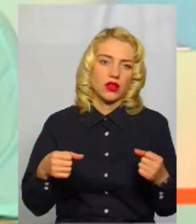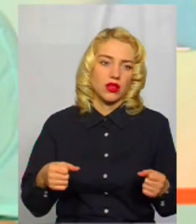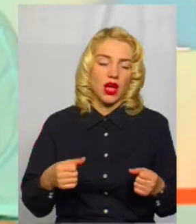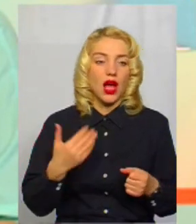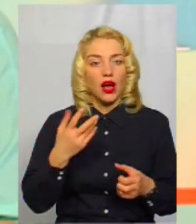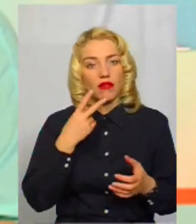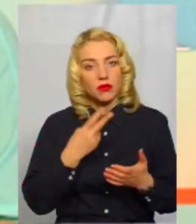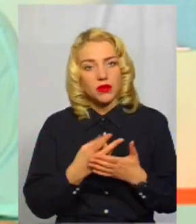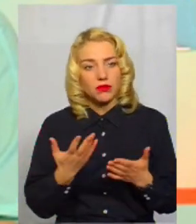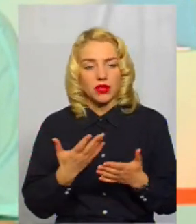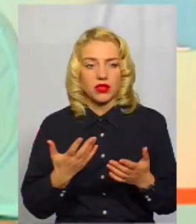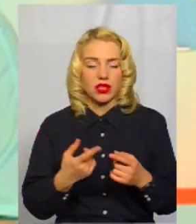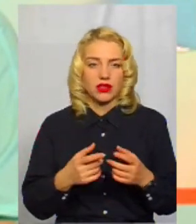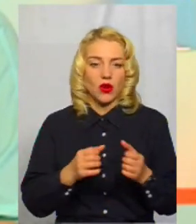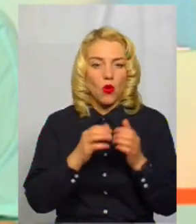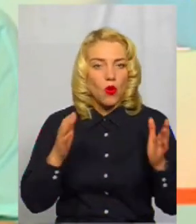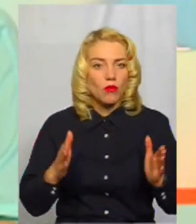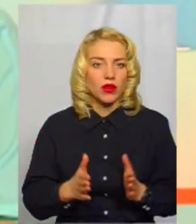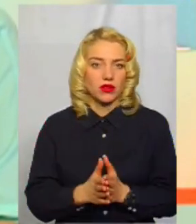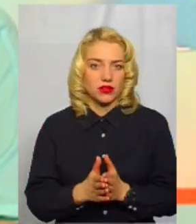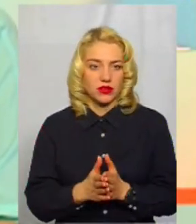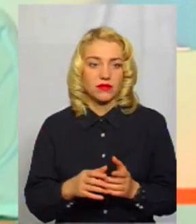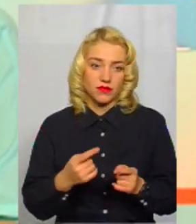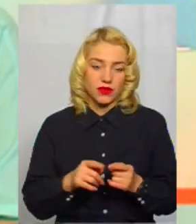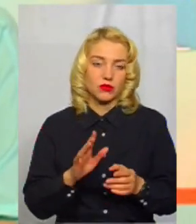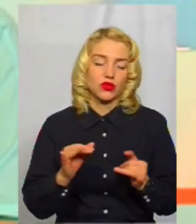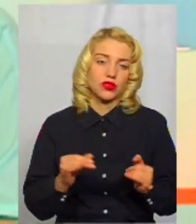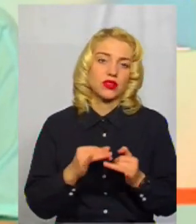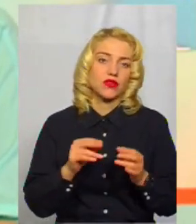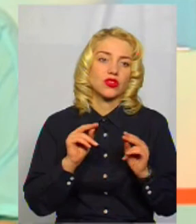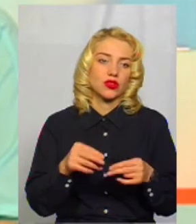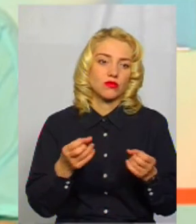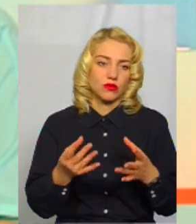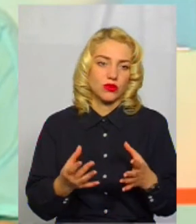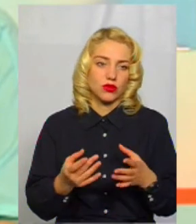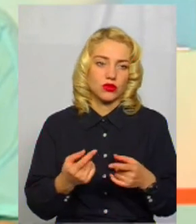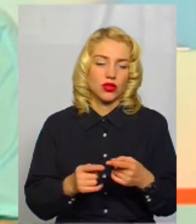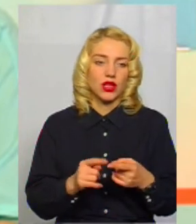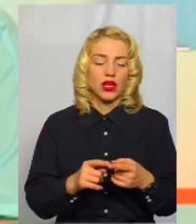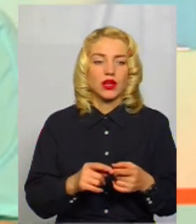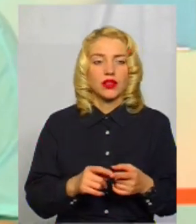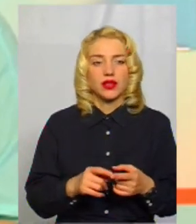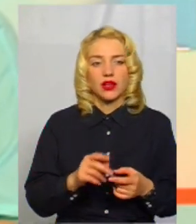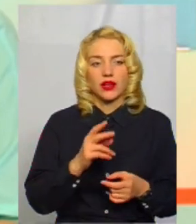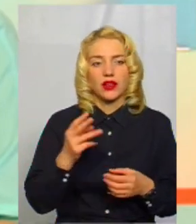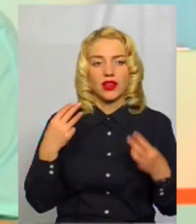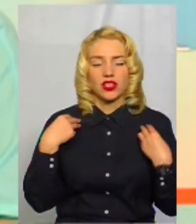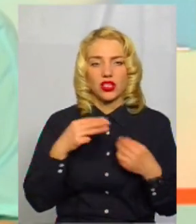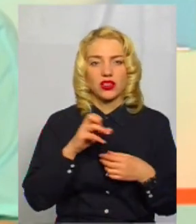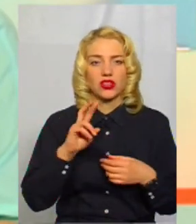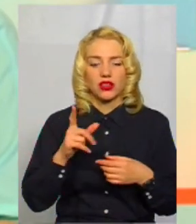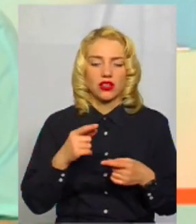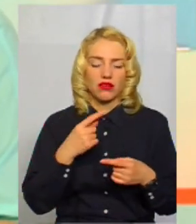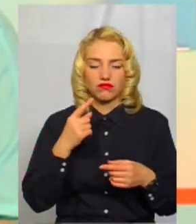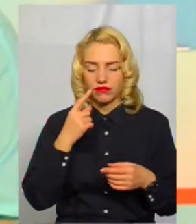ви передбачаєте якийсь спеціальний комплекс. Це буде цікавіше, ніж просто начальник управління житлово-ковнальне господарство скажуть, ось